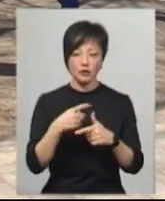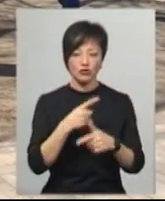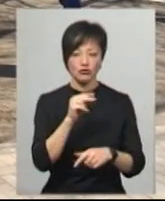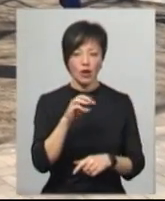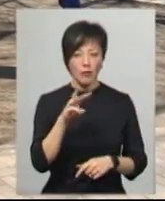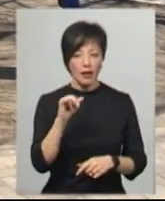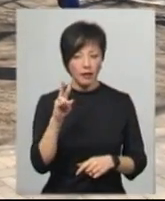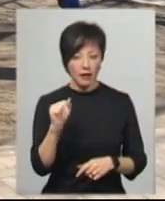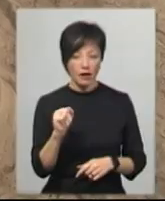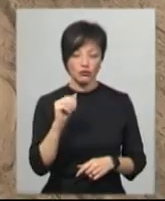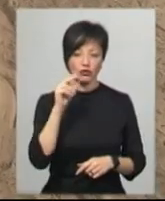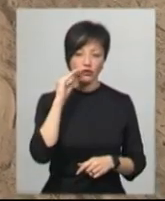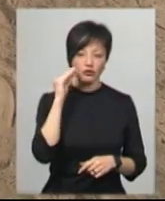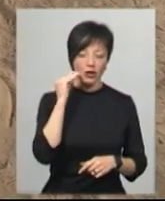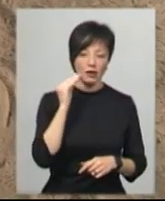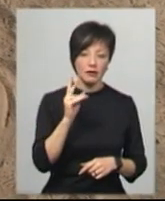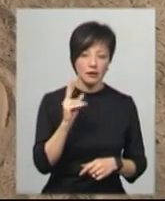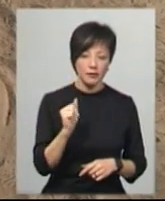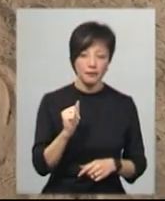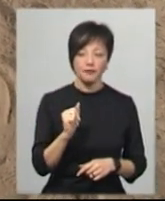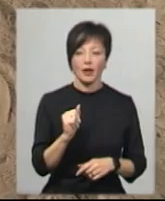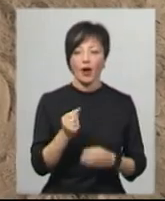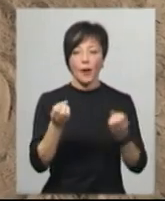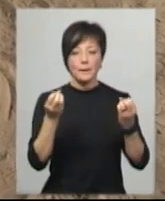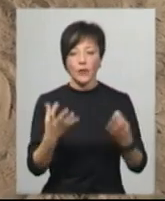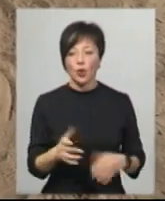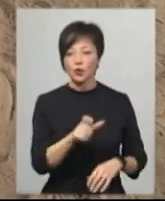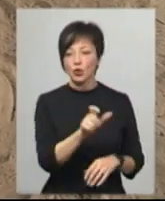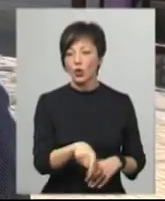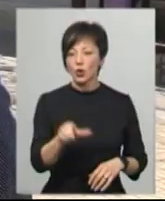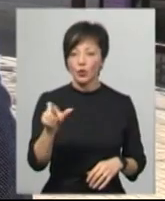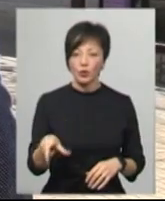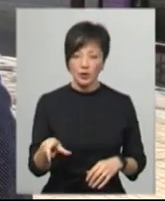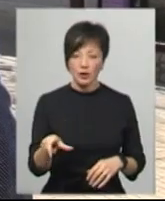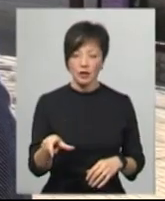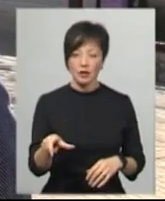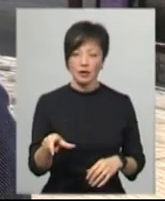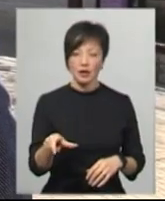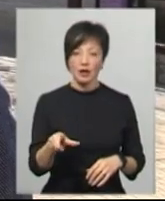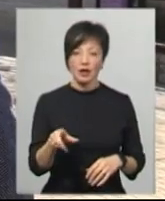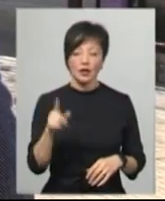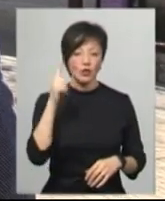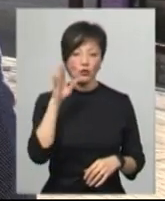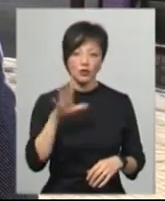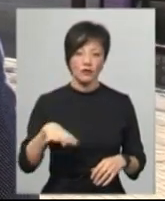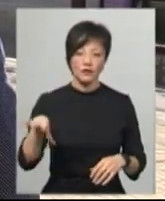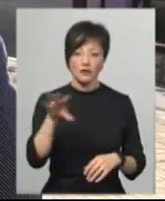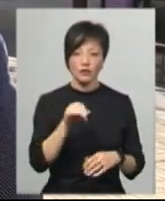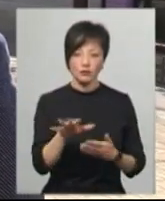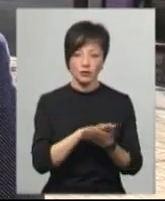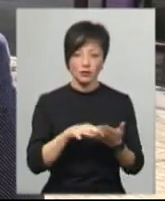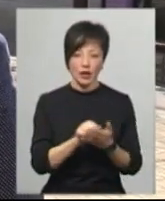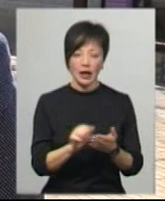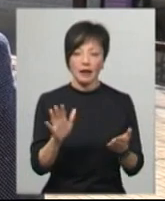Шевченка. Але щоб люди не переоцінювали дію дезінфектора, дезінфекцію